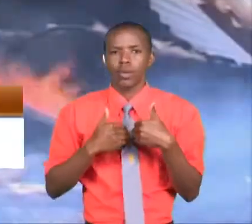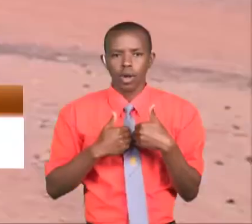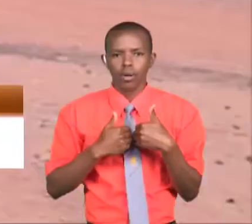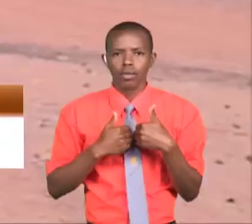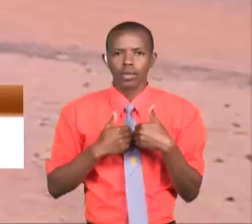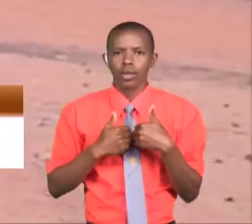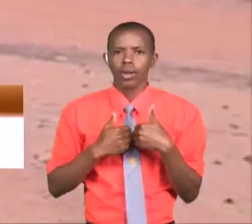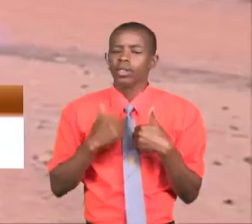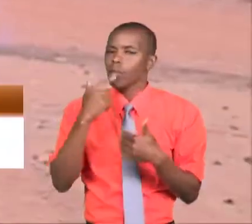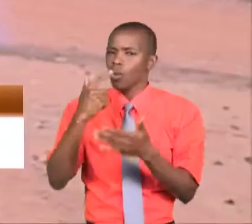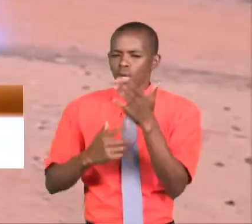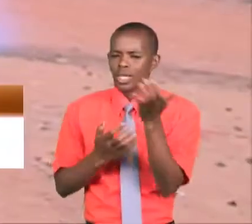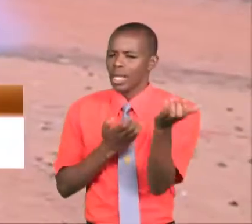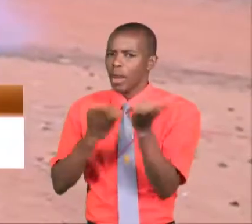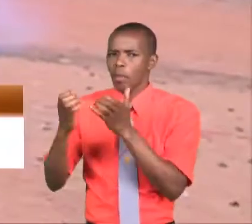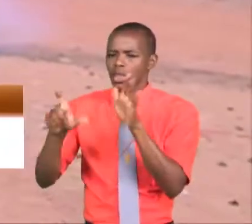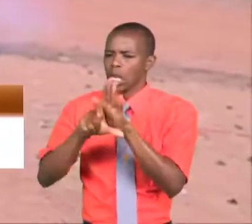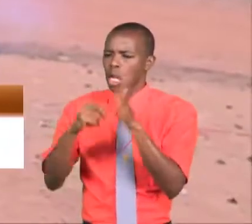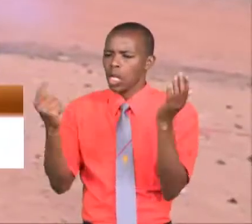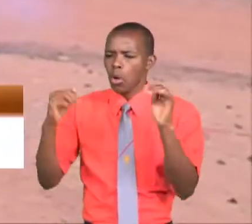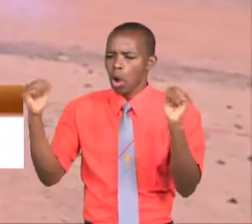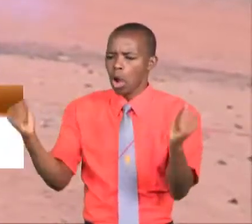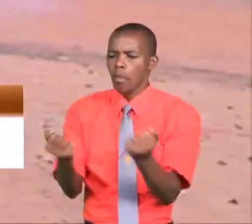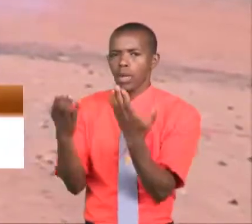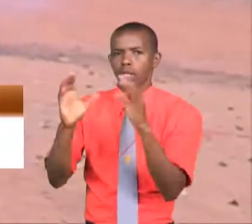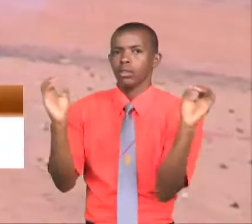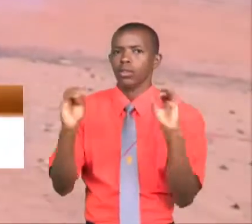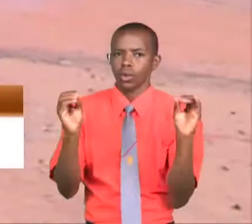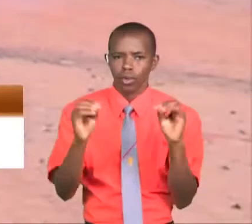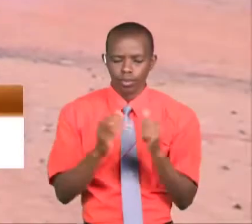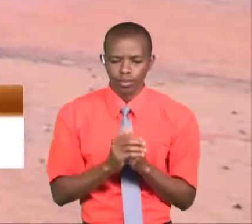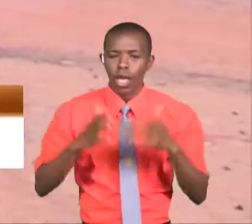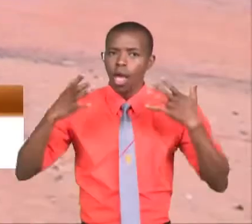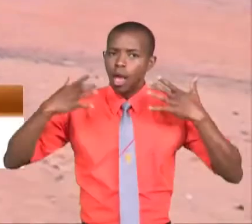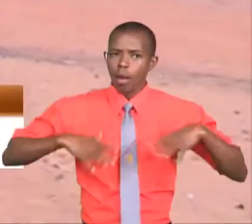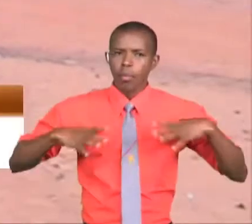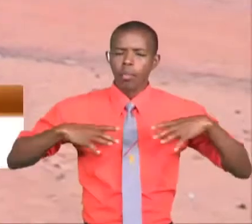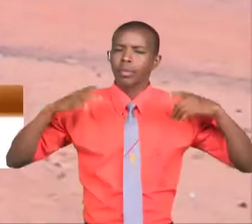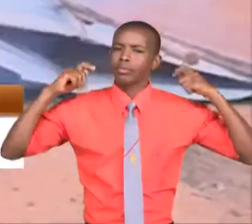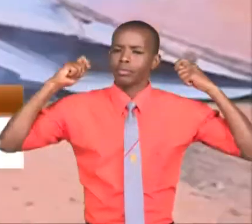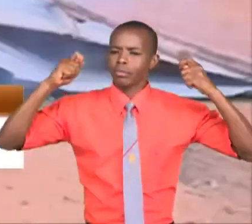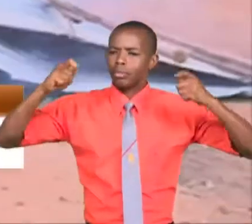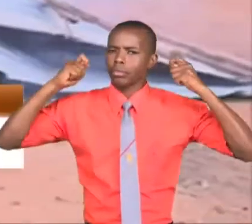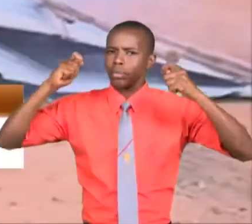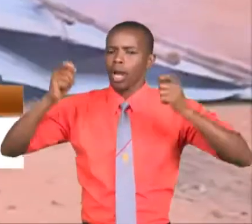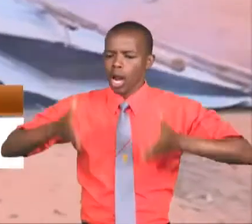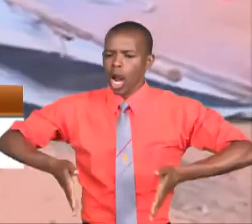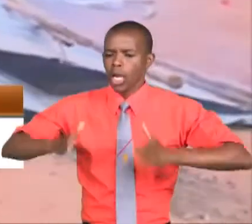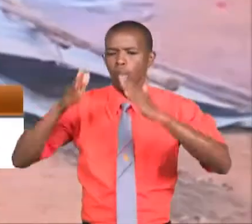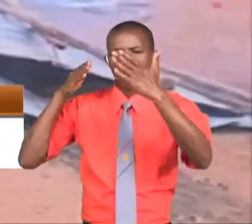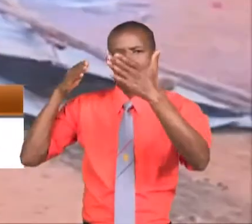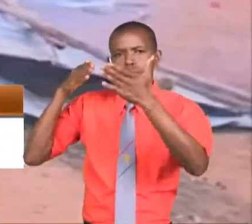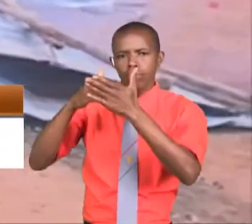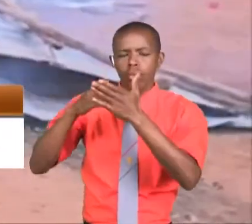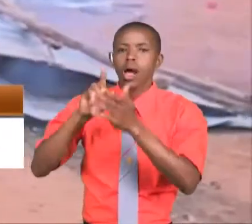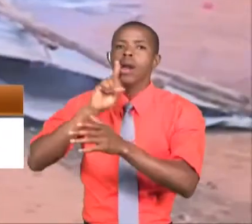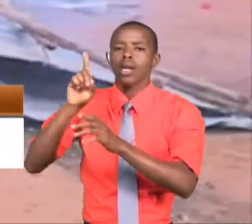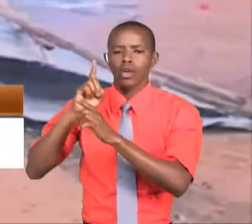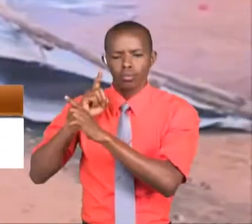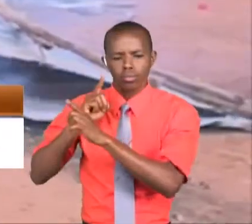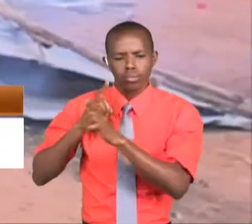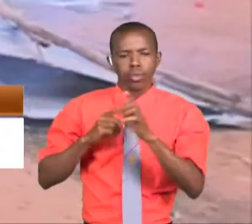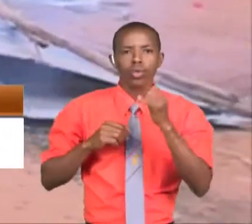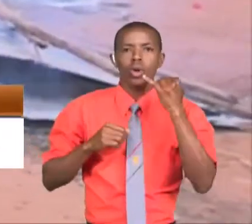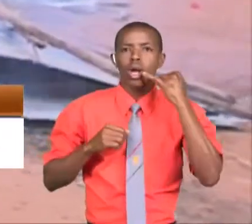kikiri hamna biyashara haramu hinawendelea humo. Kufuati ya hayo wa kazi hao waliandamana na kufunga barabara kuu ya Nairobi na Kuru